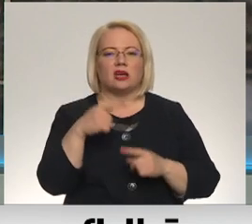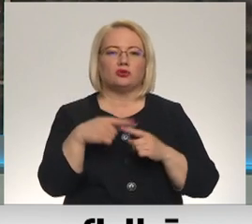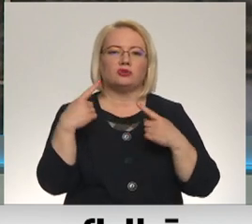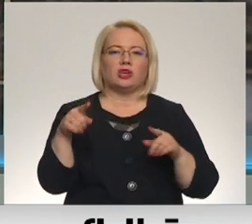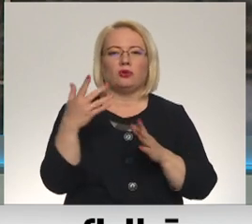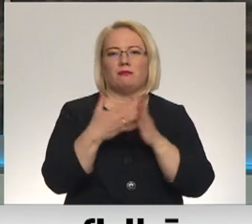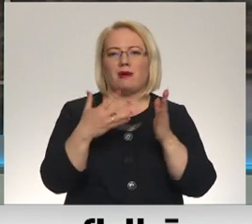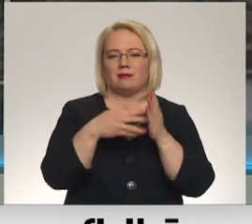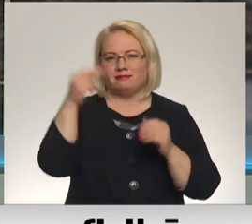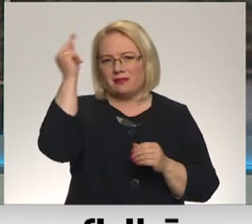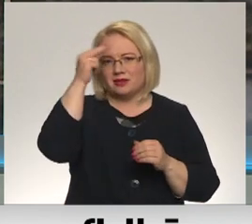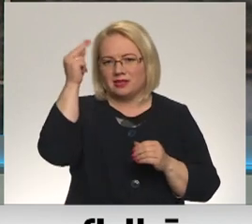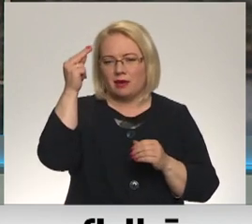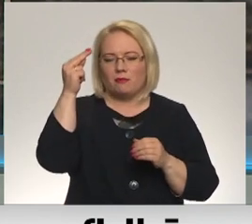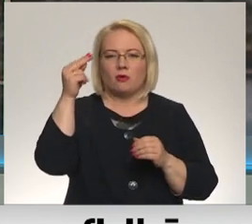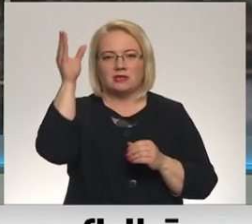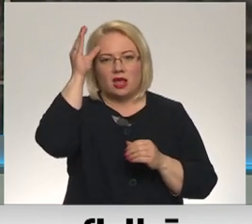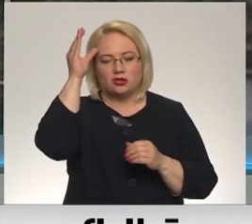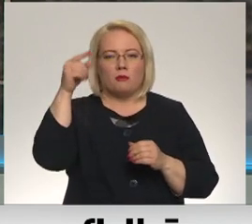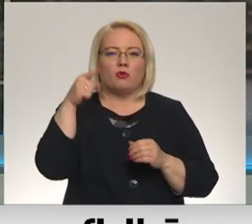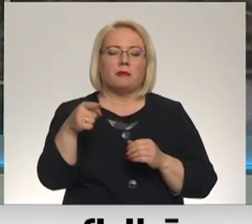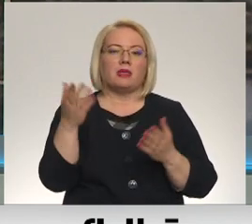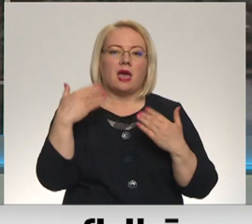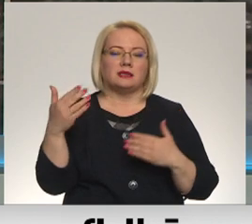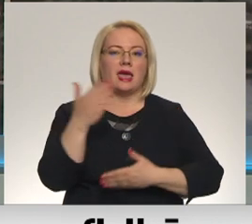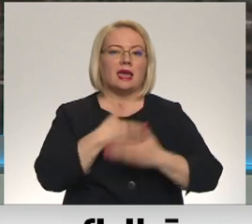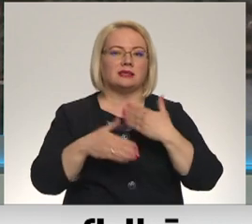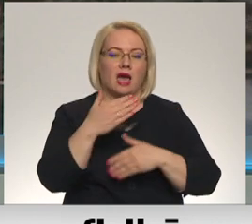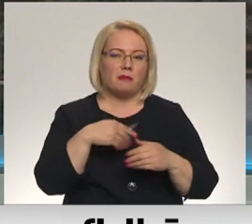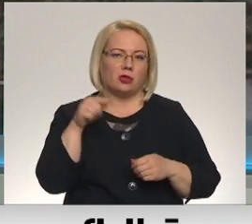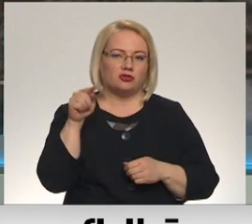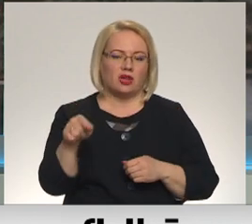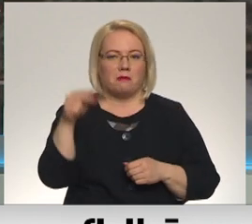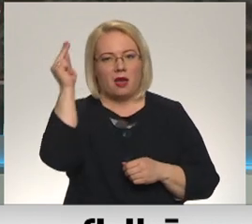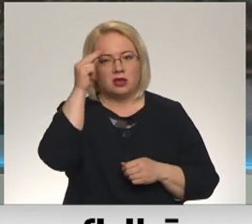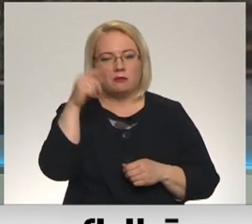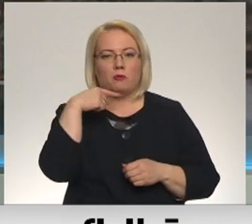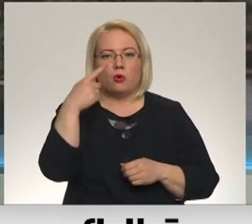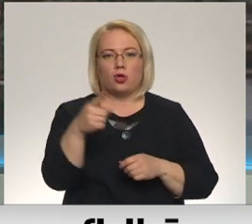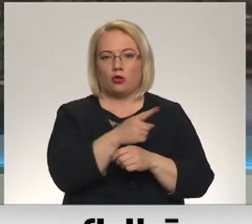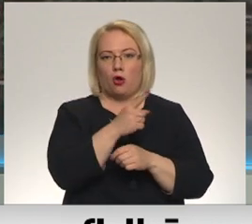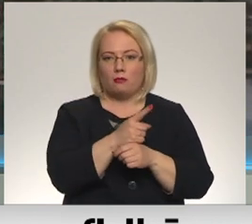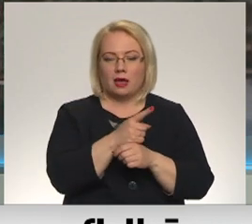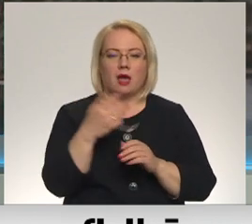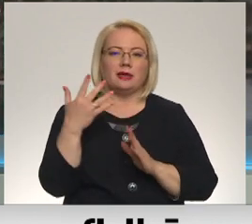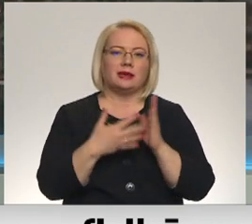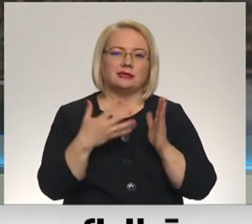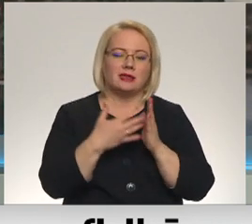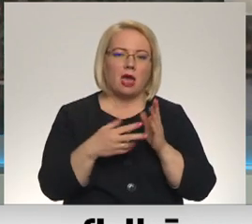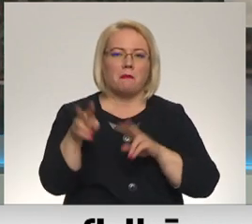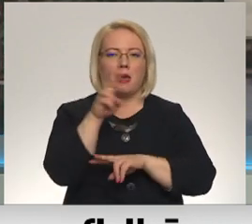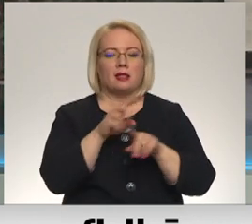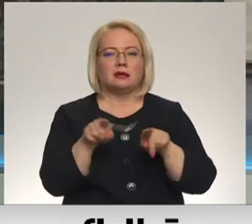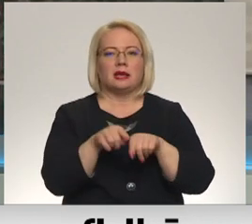nozaures eksperti aicinē eksakto priešmetu eksāmenus turpmāk noteikti par obligātiem. Risinājums ola meklēt arī